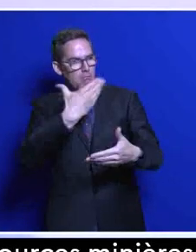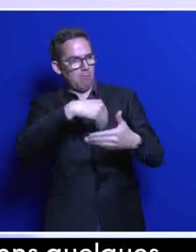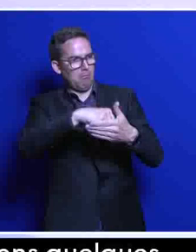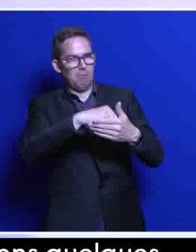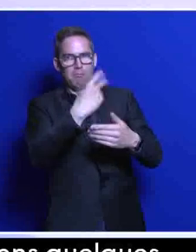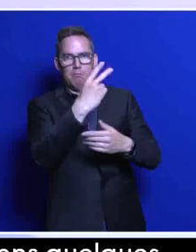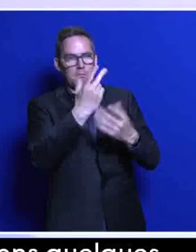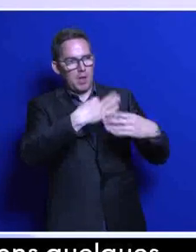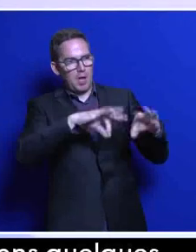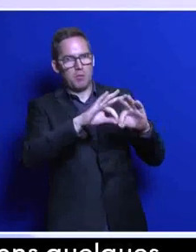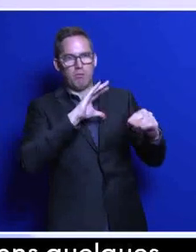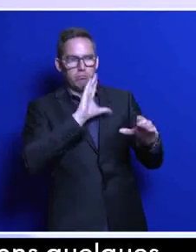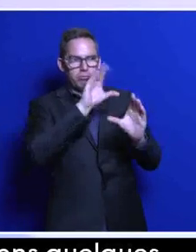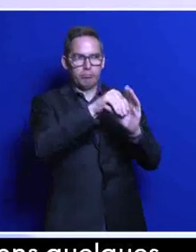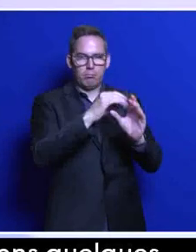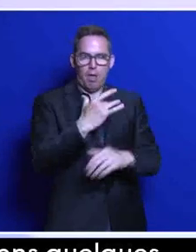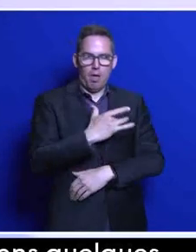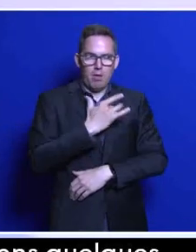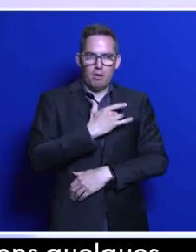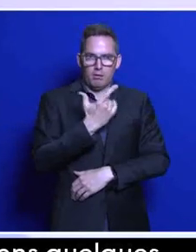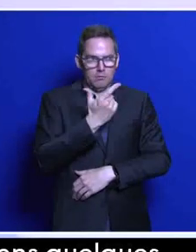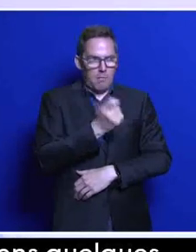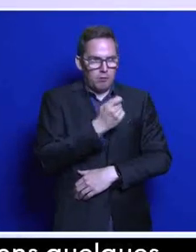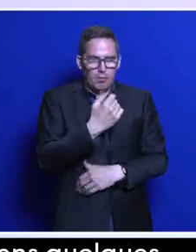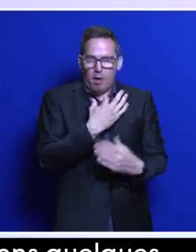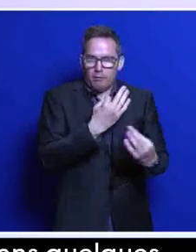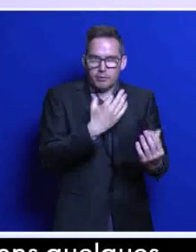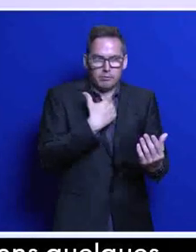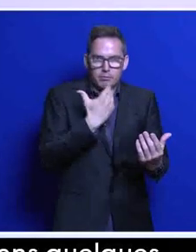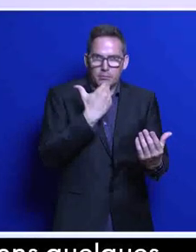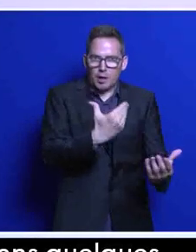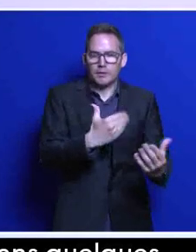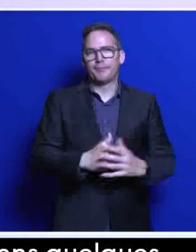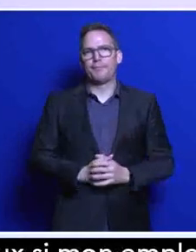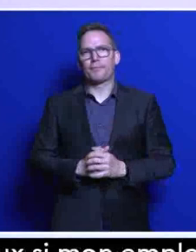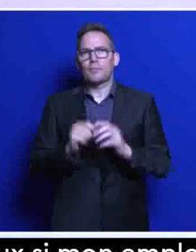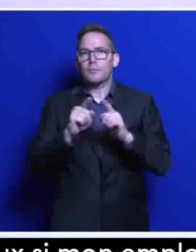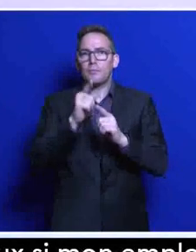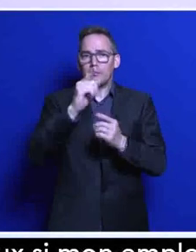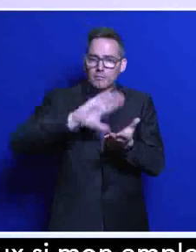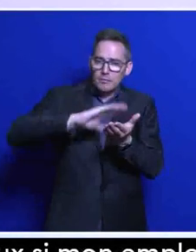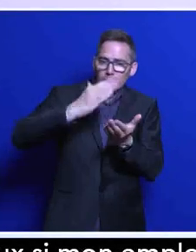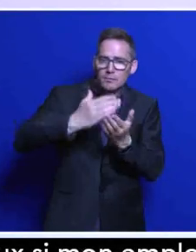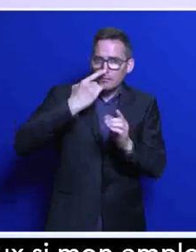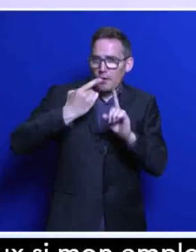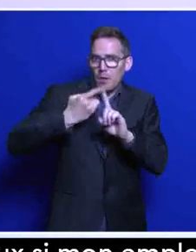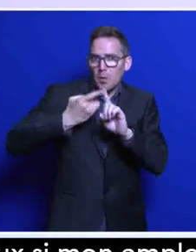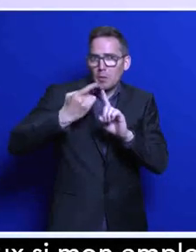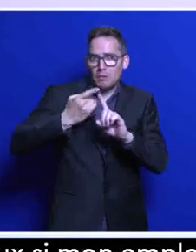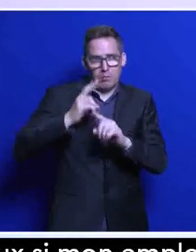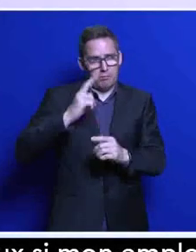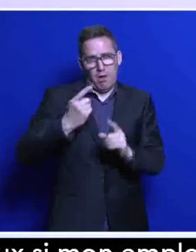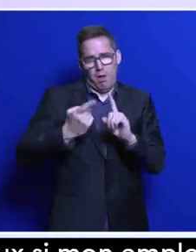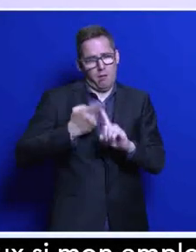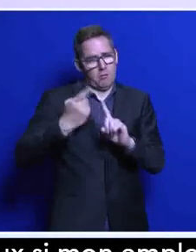cette réunion et de répondre à votre invitation. La question des ressources critiques et des matériaux critiques est absolument clé